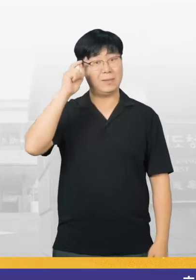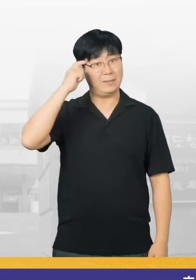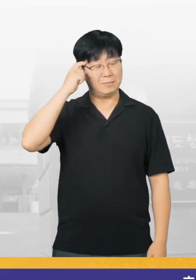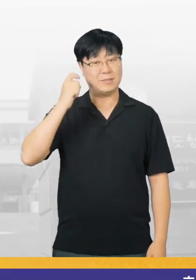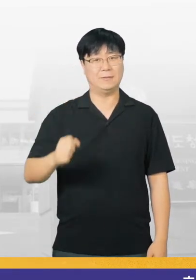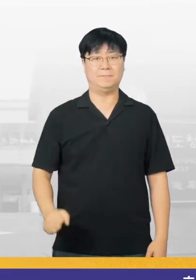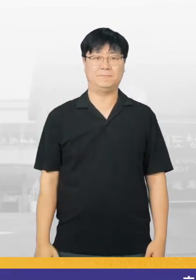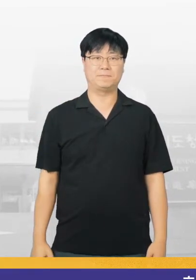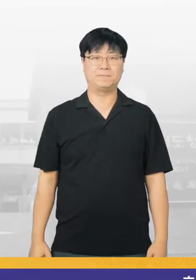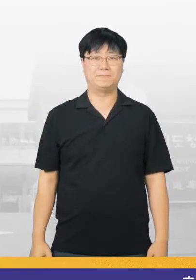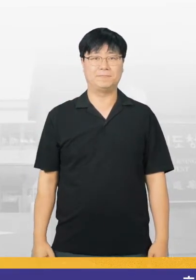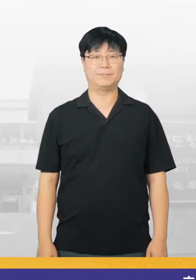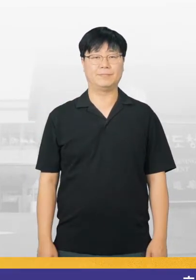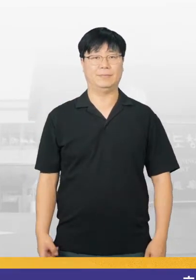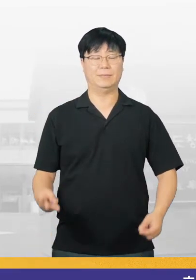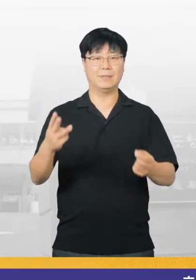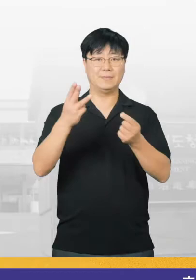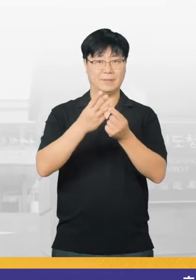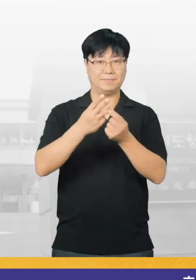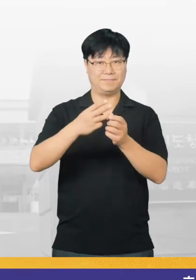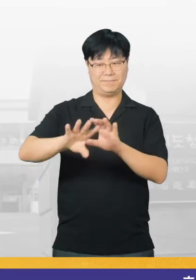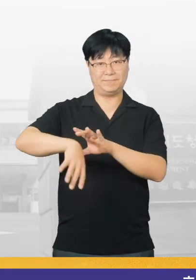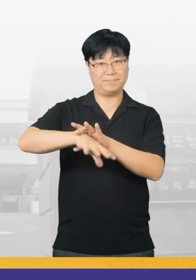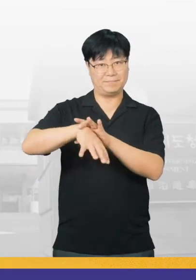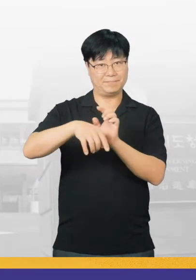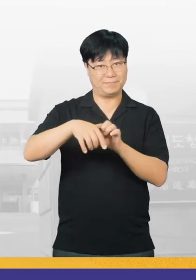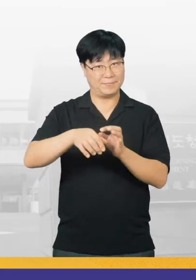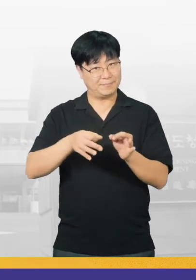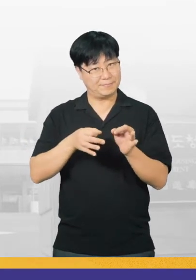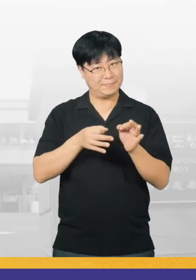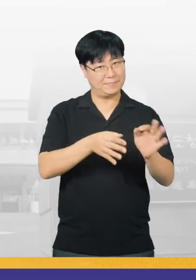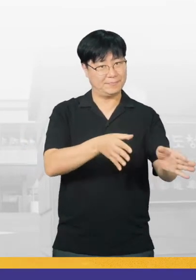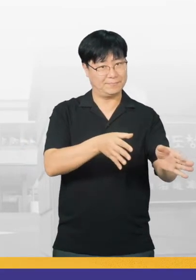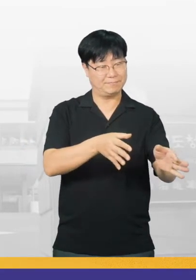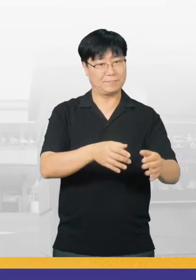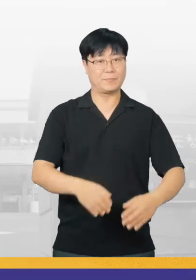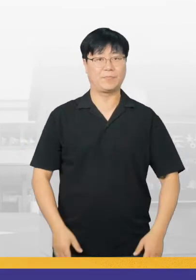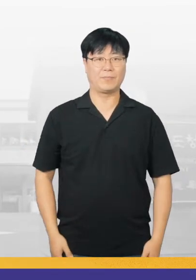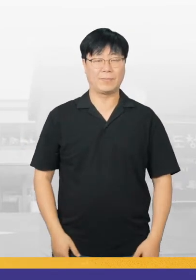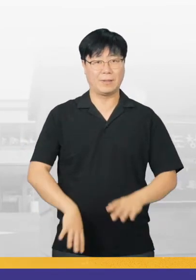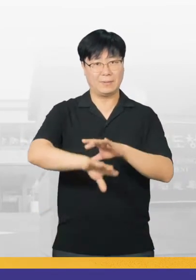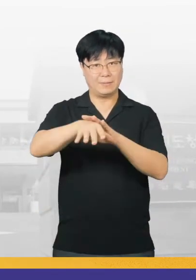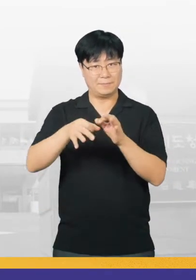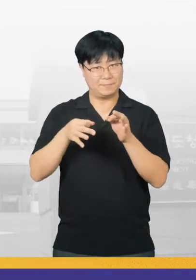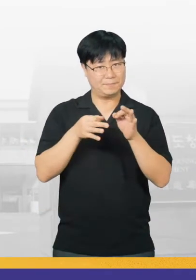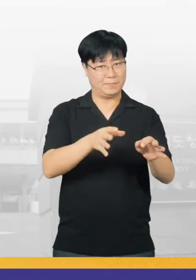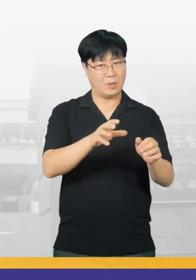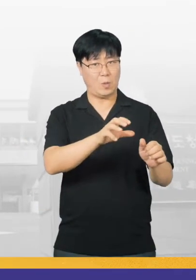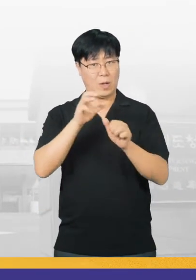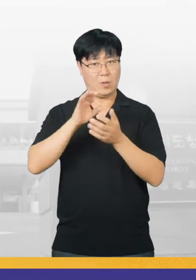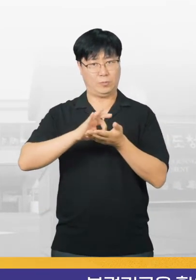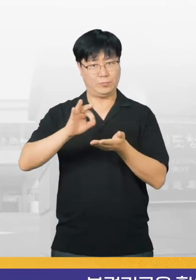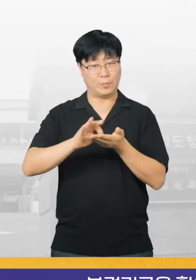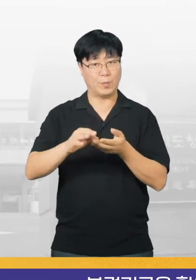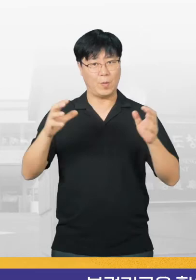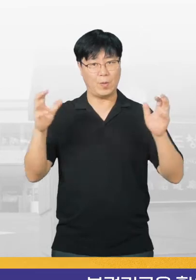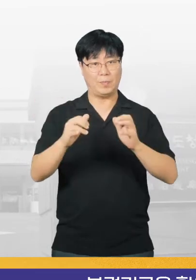좋다고 생각합니다. 세 번째, 복권기금입니다.